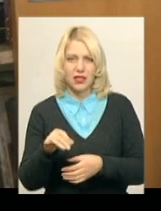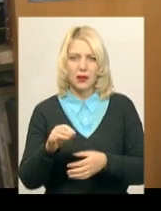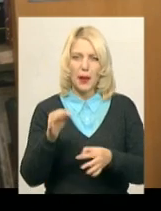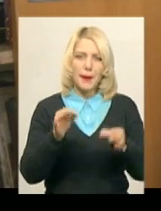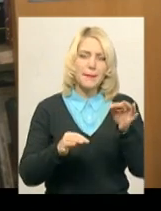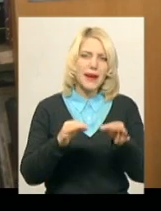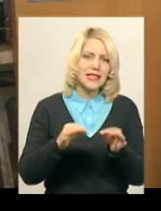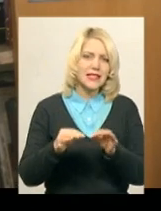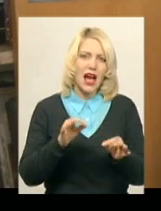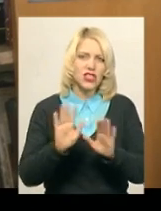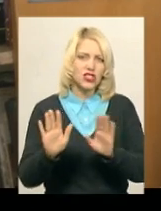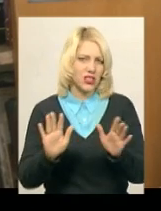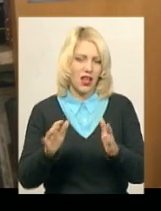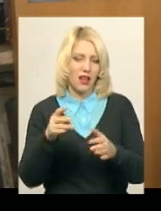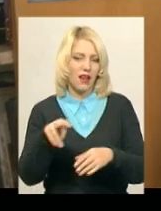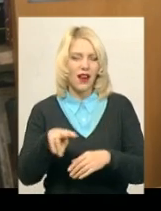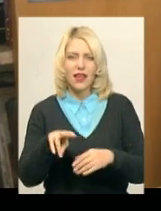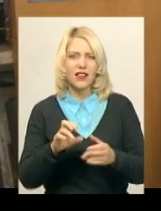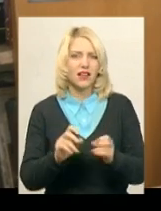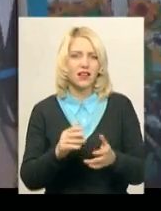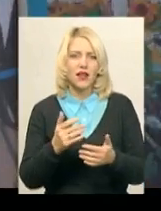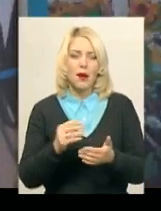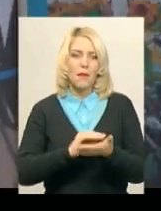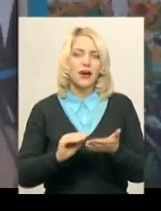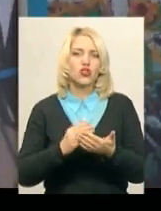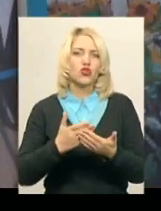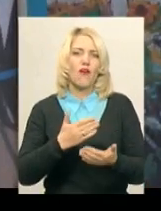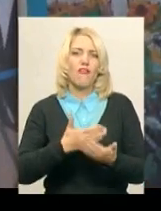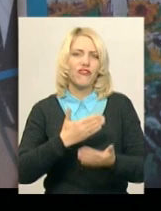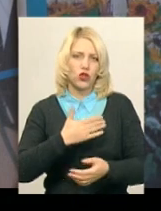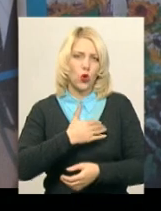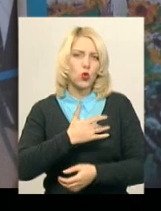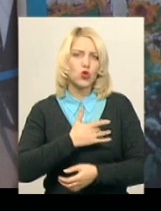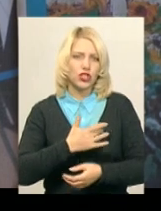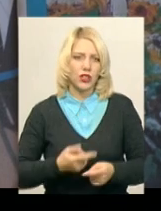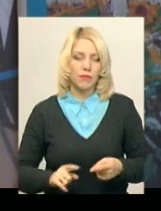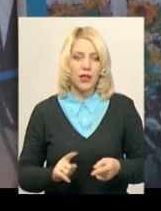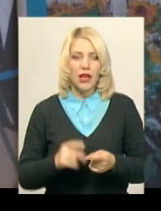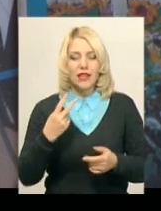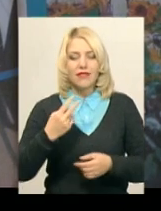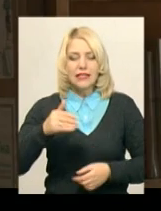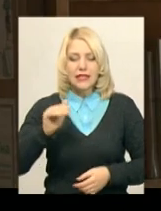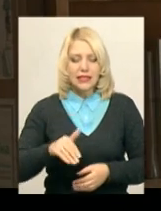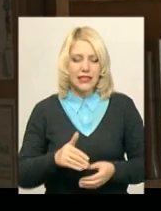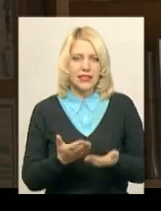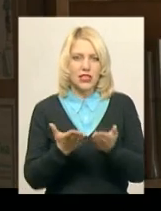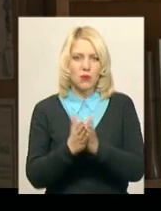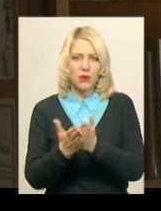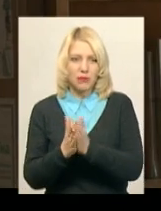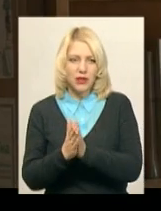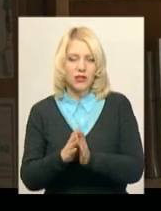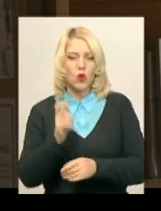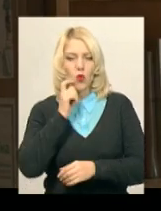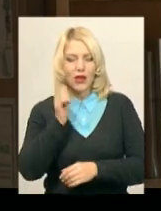лірика. Пишу, як кажуть, від душі. У бібліотеці зібрано понад 20 тисяч примірників українських та зарубіжних